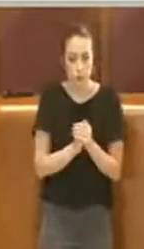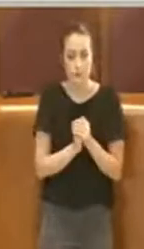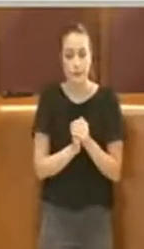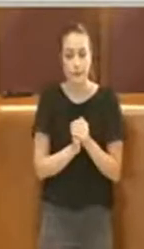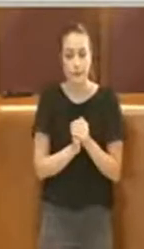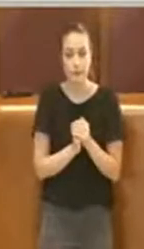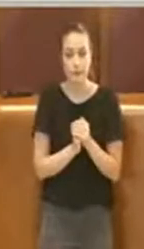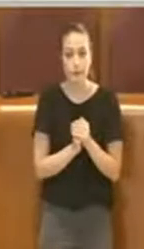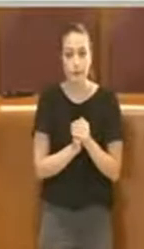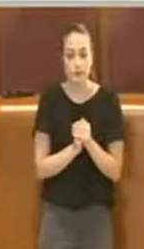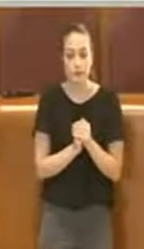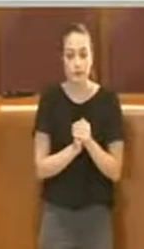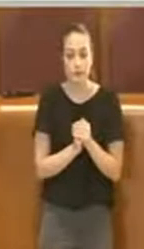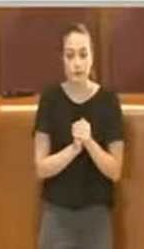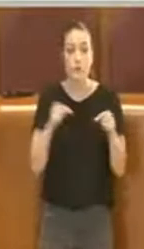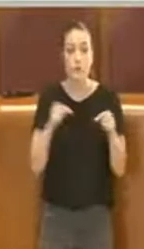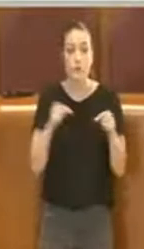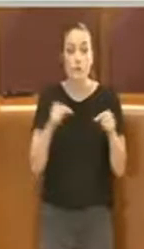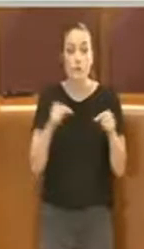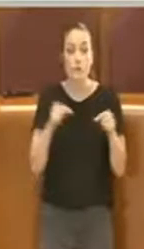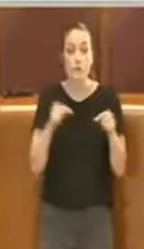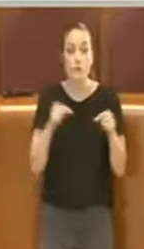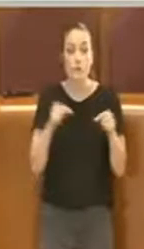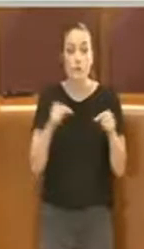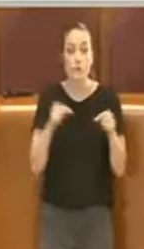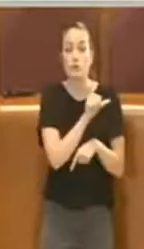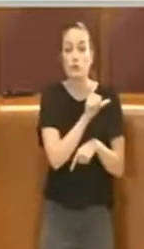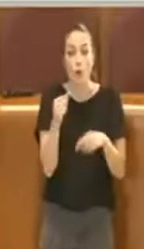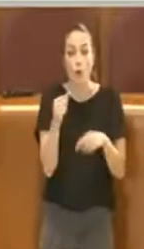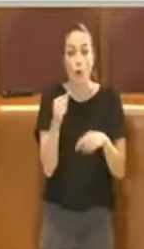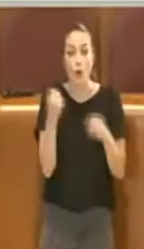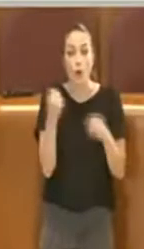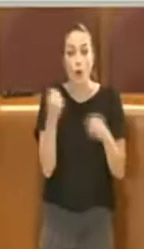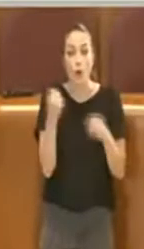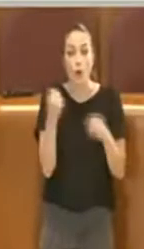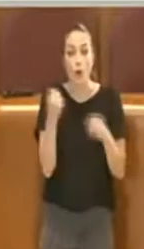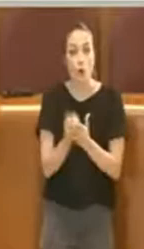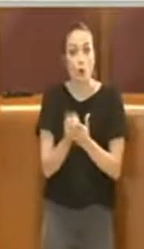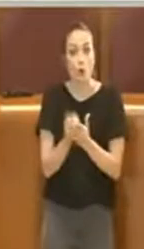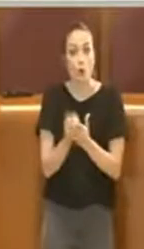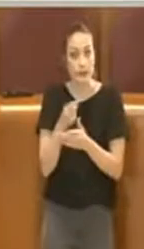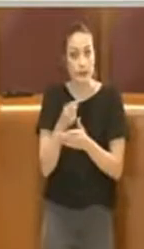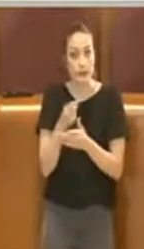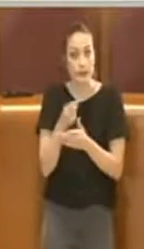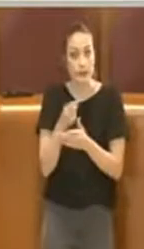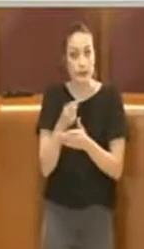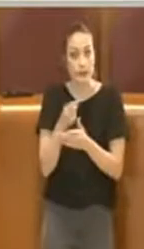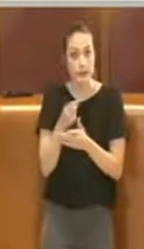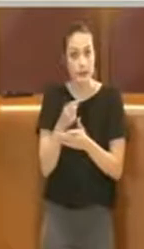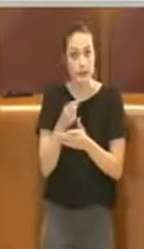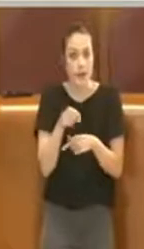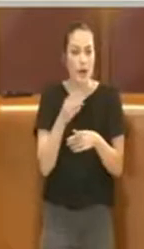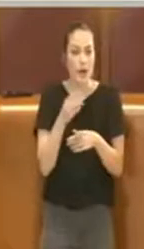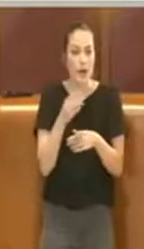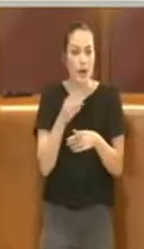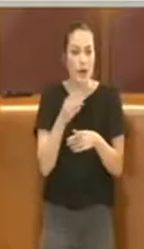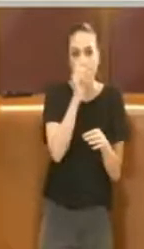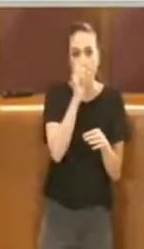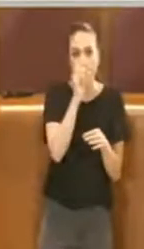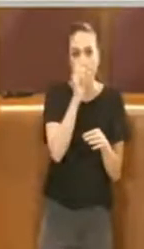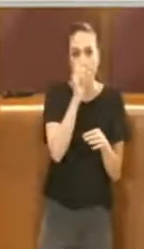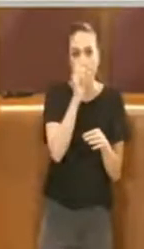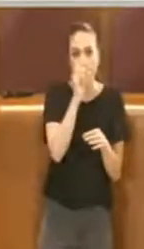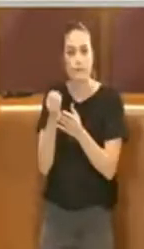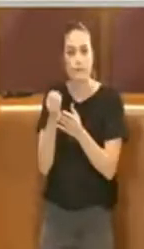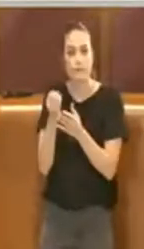Ecco, oggi sono a rischio non solo le attività produttive che qualcuno magari non riesce a comprenderne l'utilità ma la Costituzione